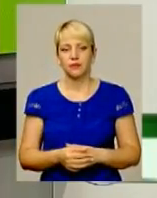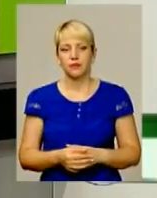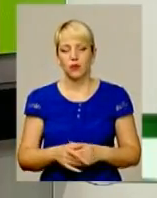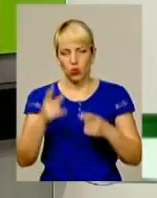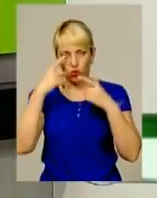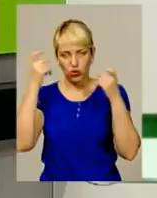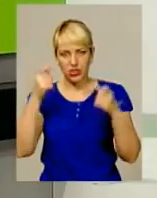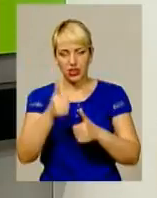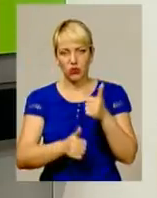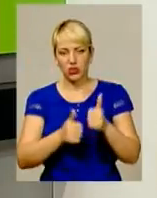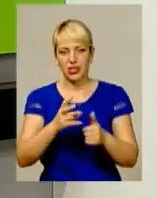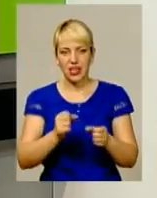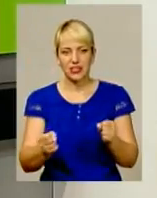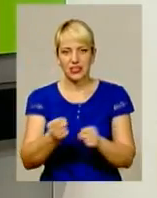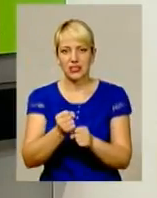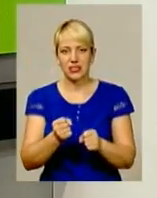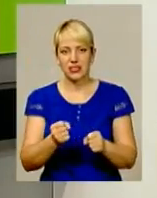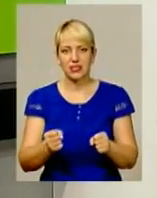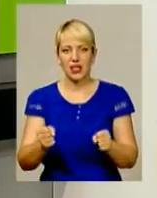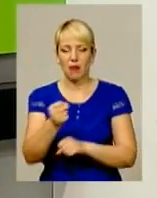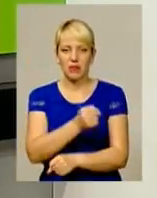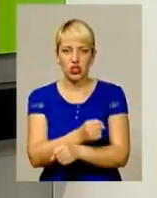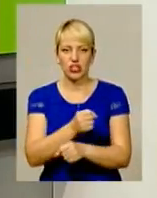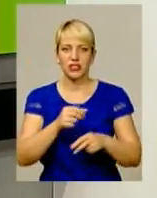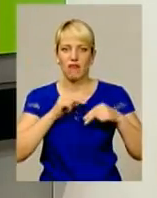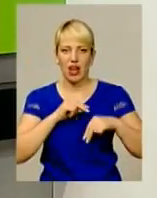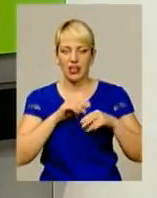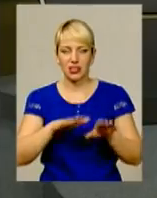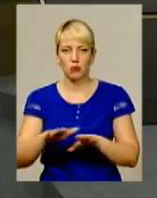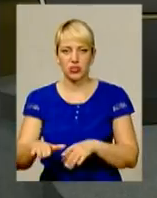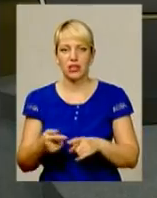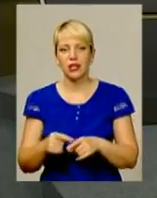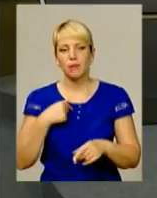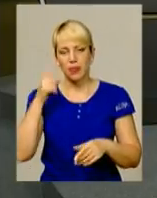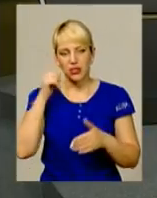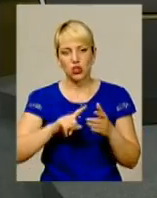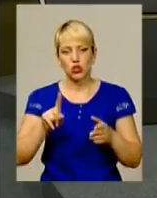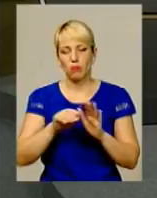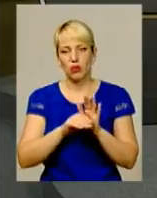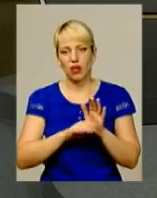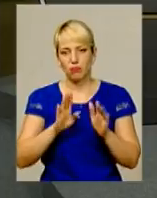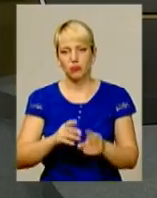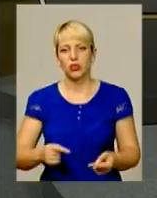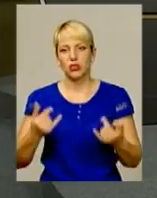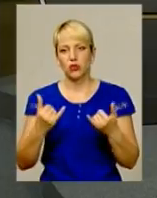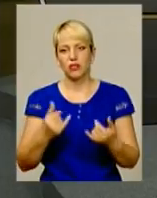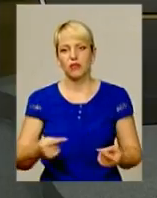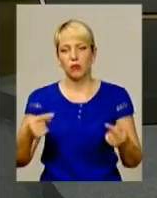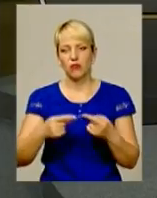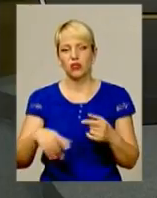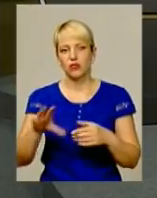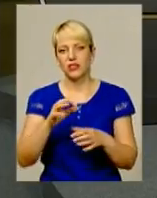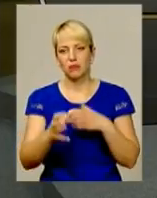оголосили конкурс на заміщення вакантних посад. Але я сподіваюся, що програма буде сьогодні відповідно до всіх міжнародних